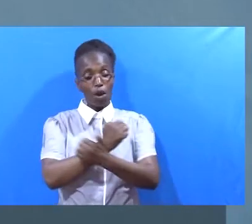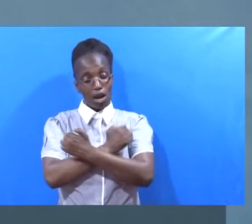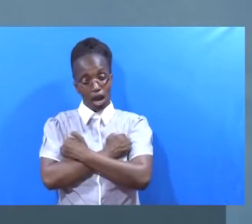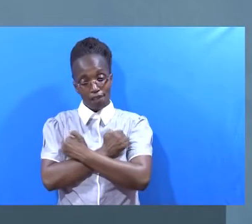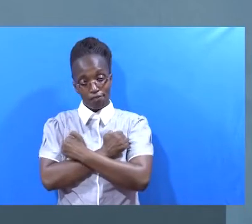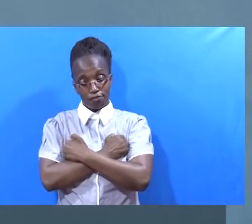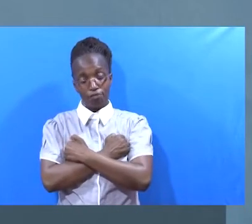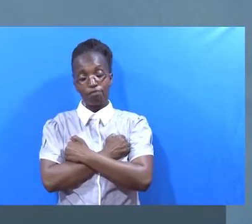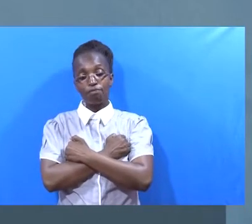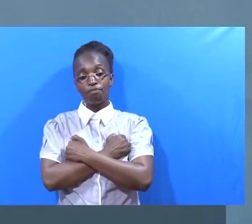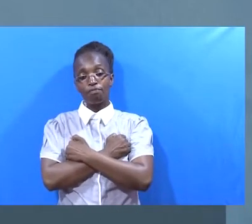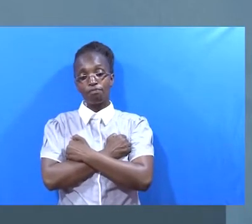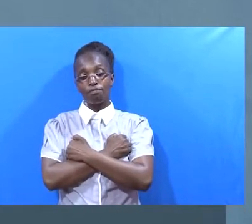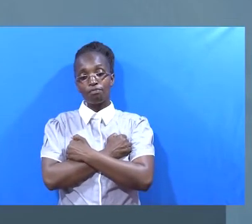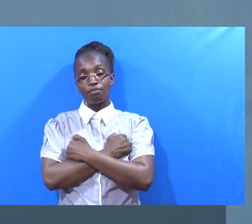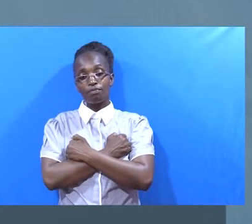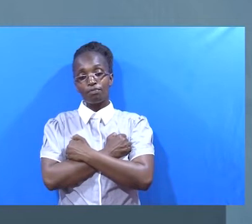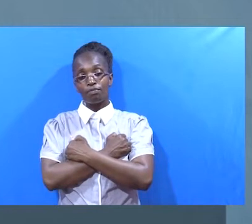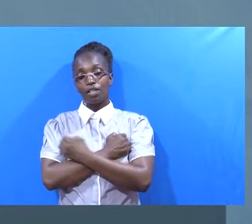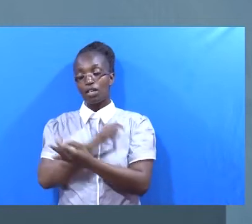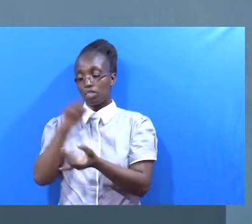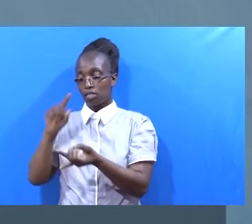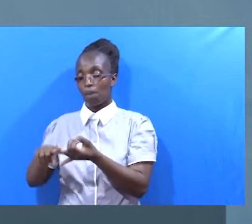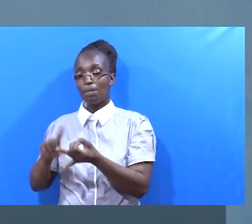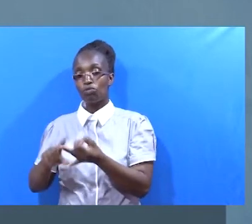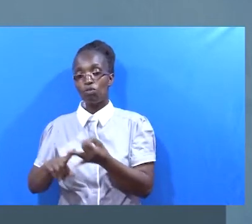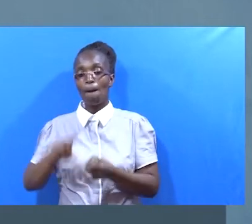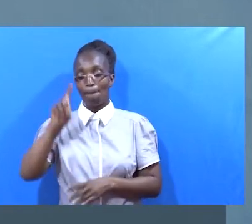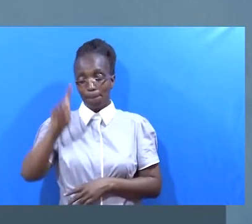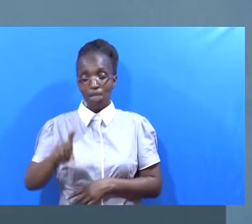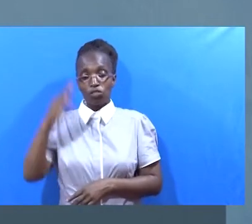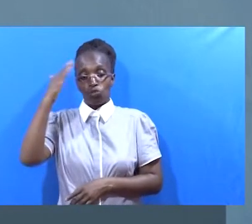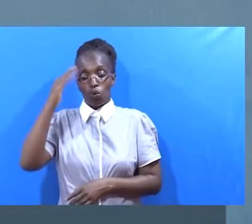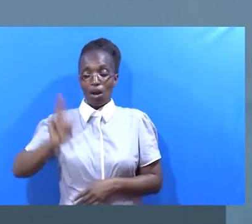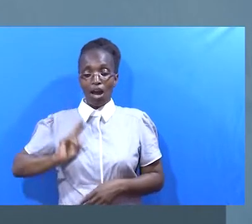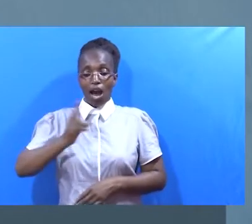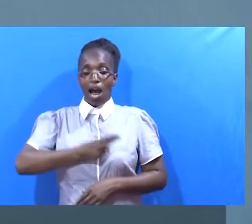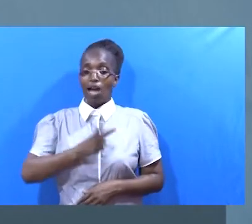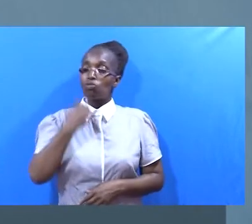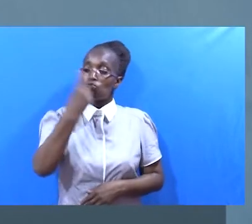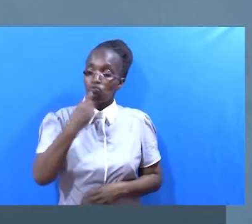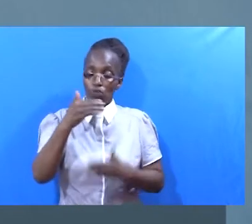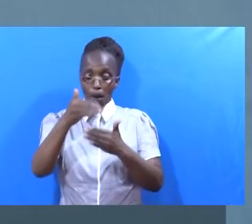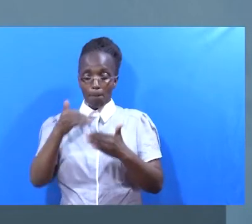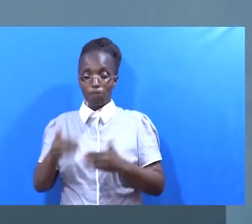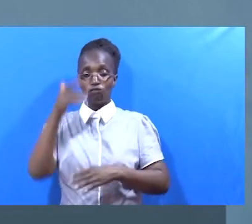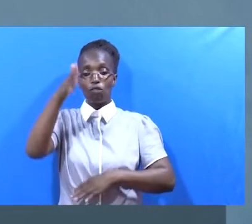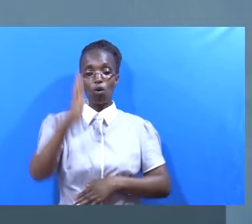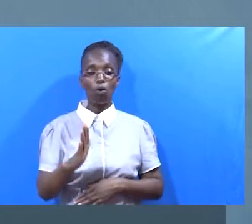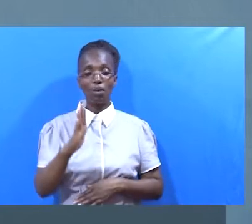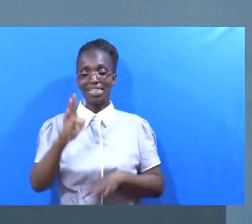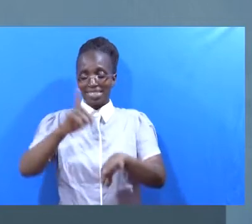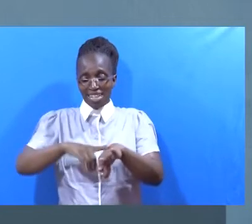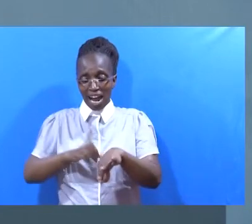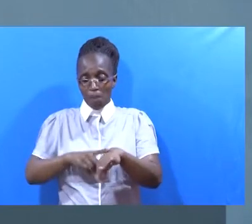Kutoka na upendo Kama vile nilithio sema Tena Tukumbuke sisi Ni nani Kwa mungu Na ye ni nani